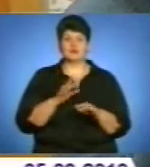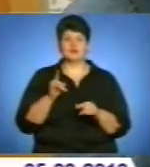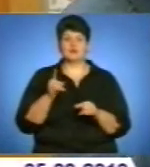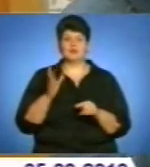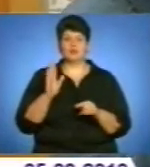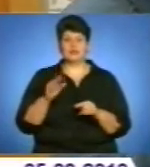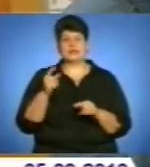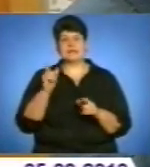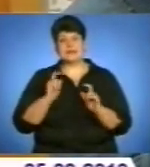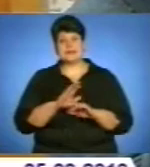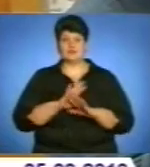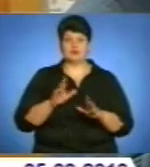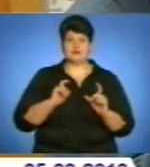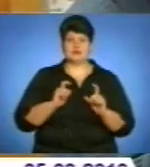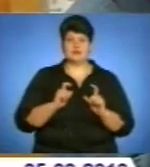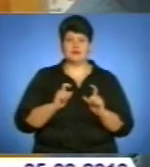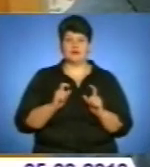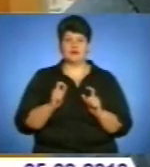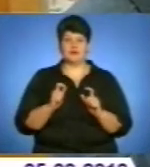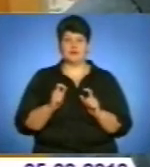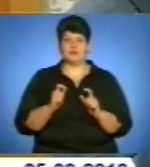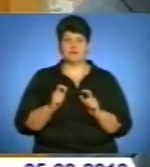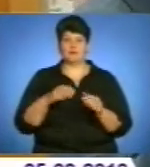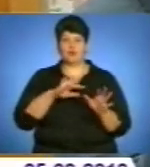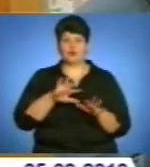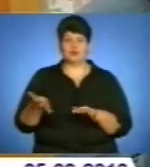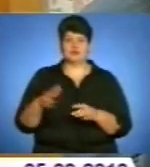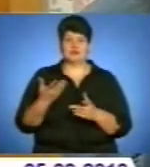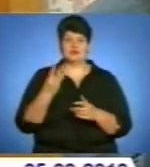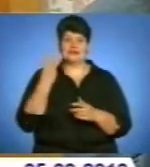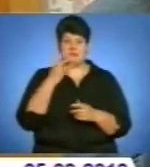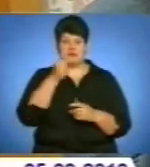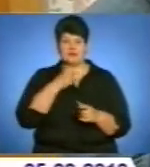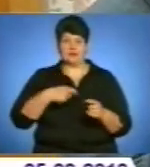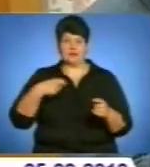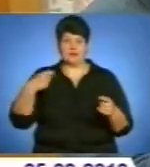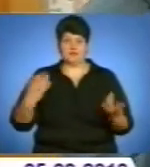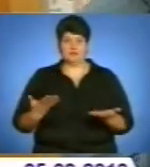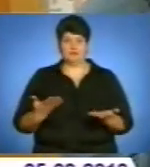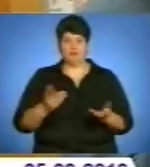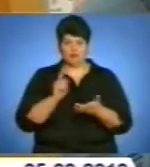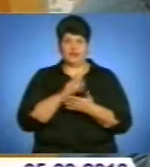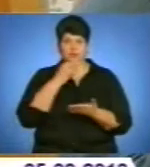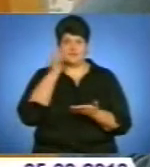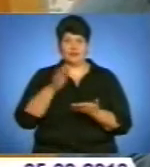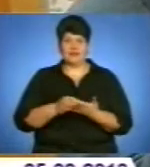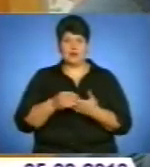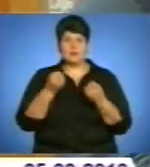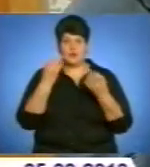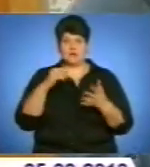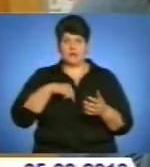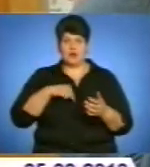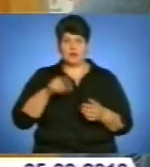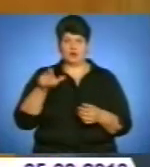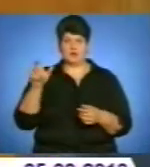Чи буде сесія, чи не буде сесія. Приходить пів години, 50 години, сесії немає. Це вже три місяці тягнеться. Це вже якась має бути відповідальність моральна, людська, а